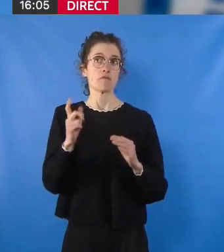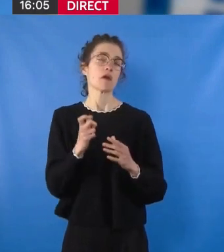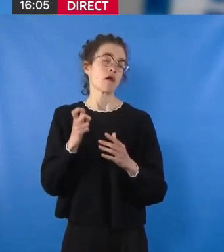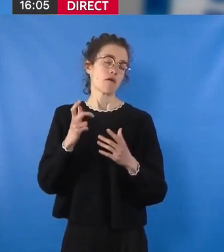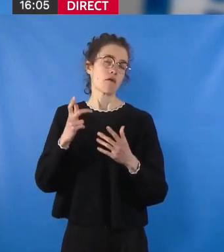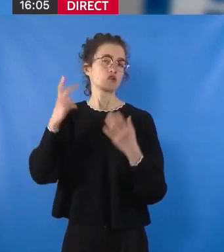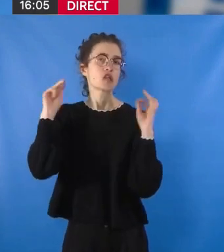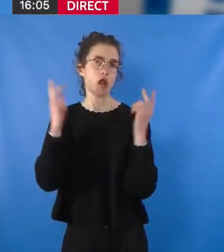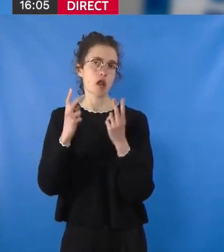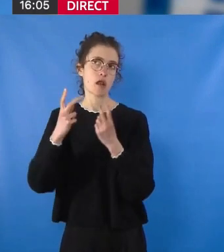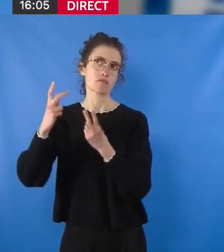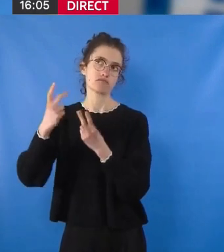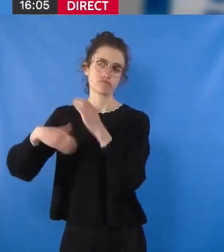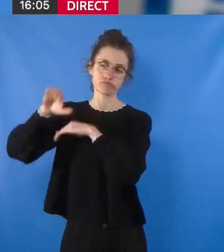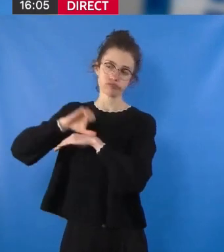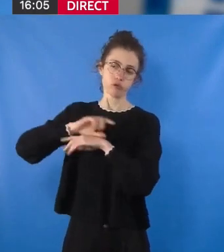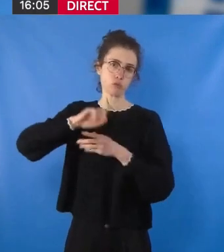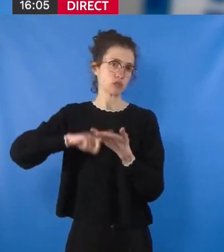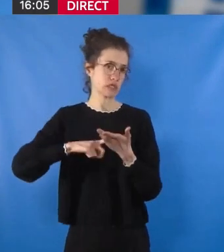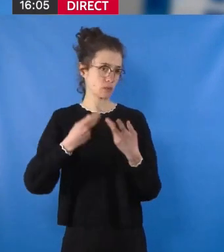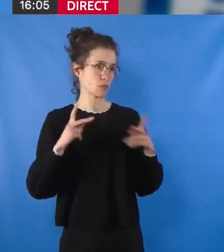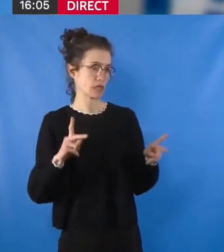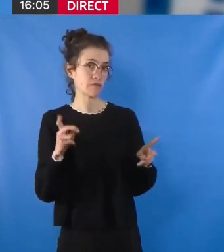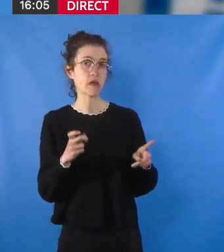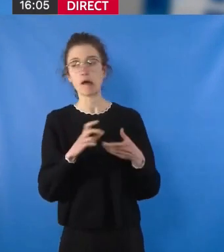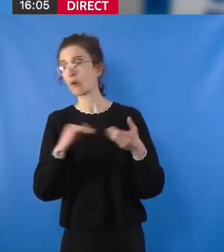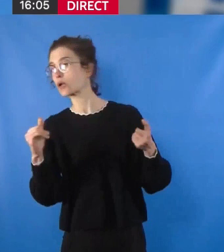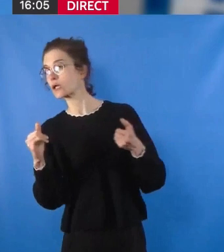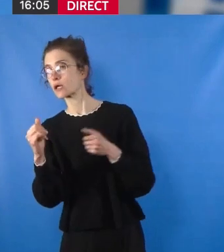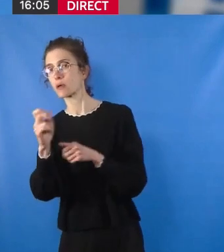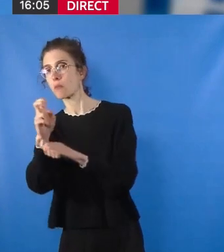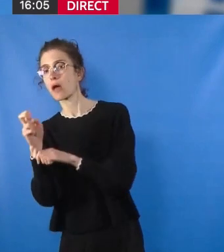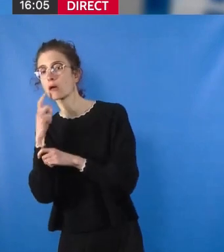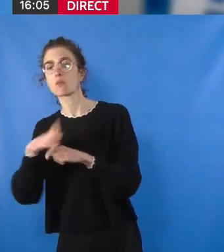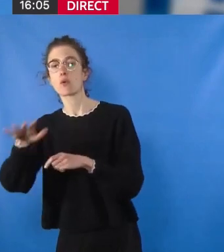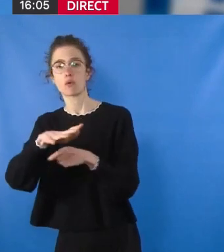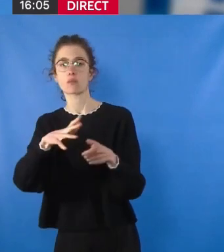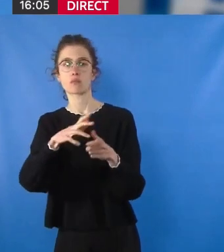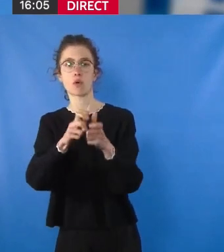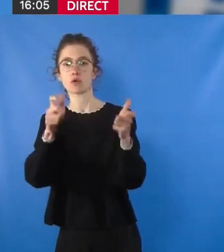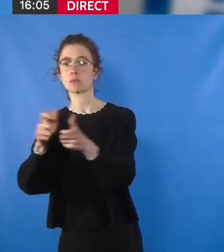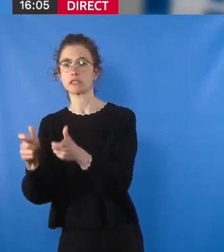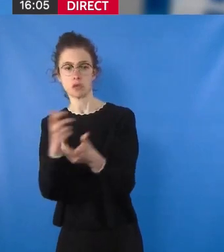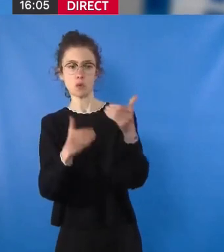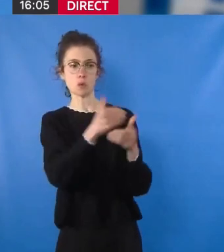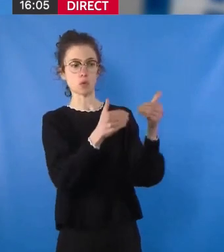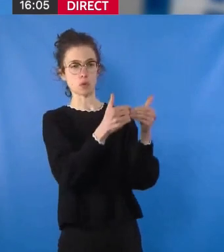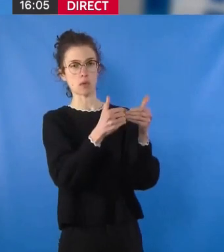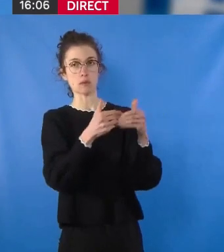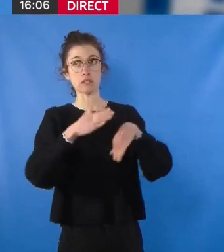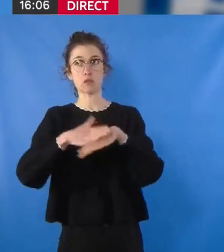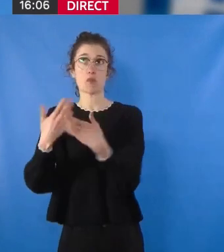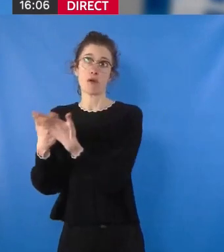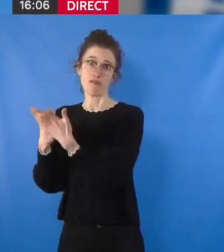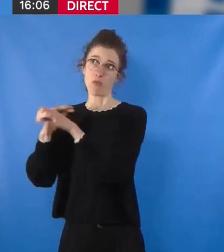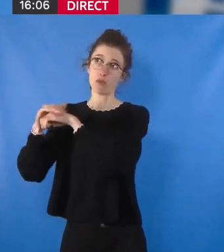prélèvements significatifs sur les budgets de nos bailleurs sociaux, met en lumière les orientations politiques prises sur la présidence de Macron.